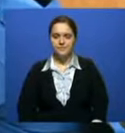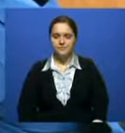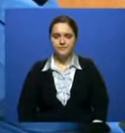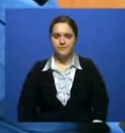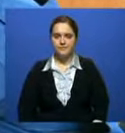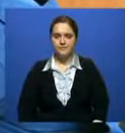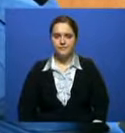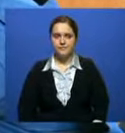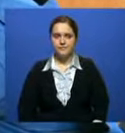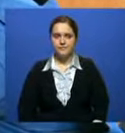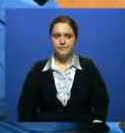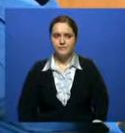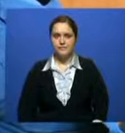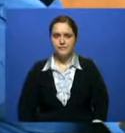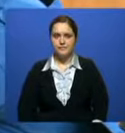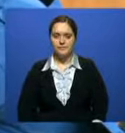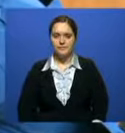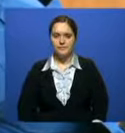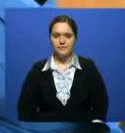Вызов, все, где логи? Пять баллов.